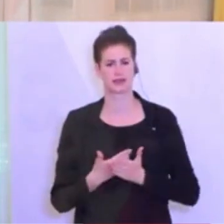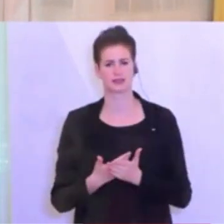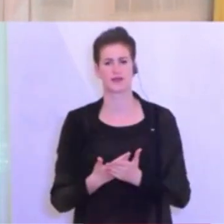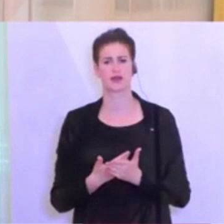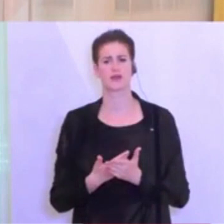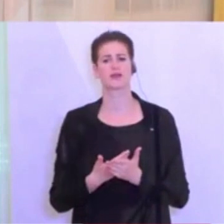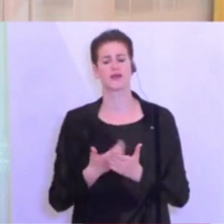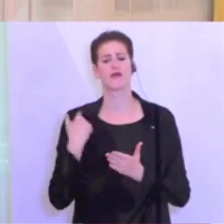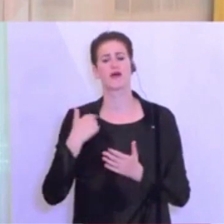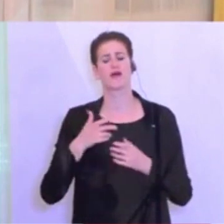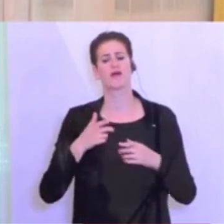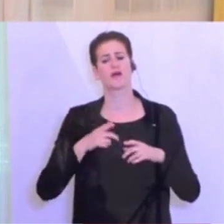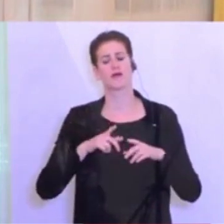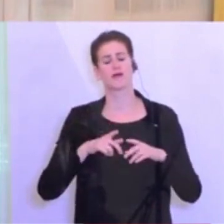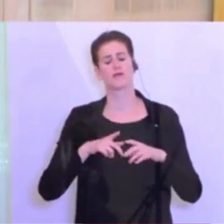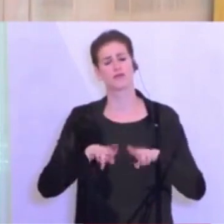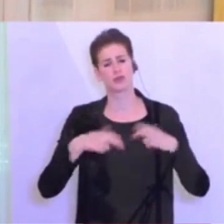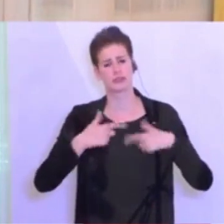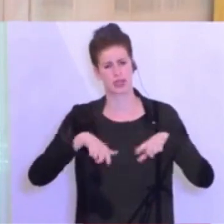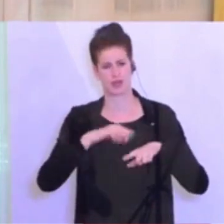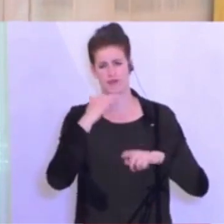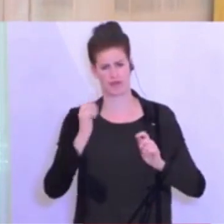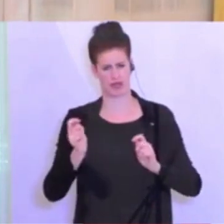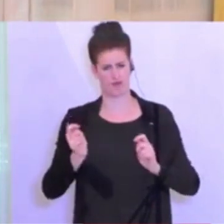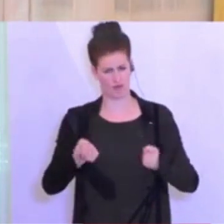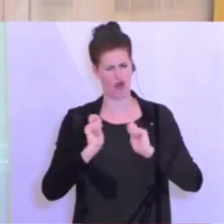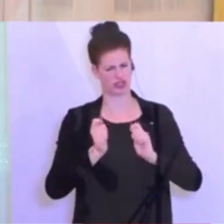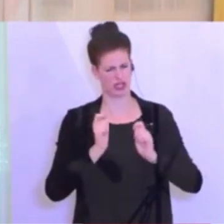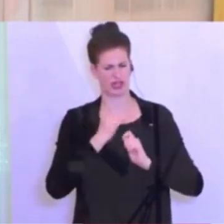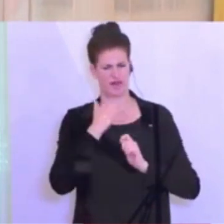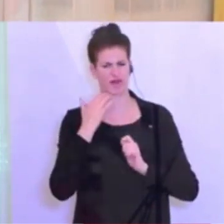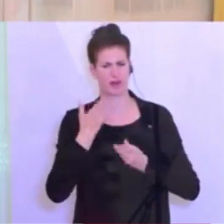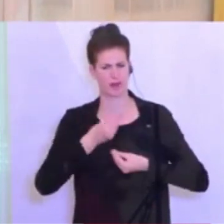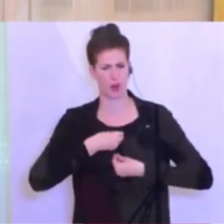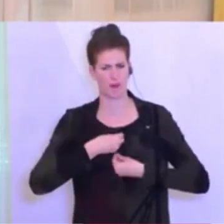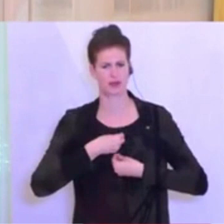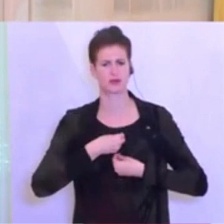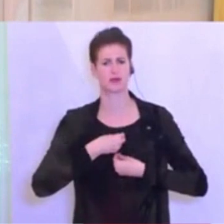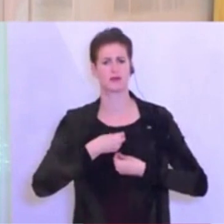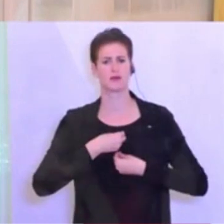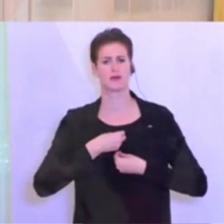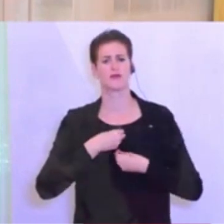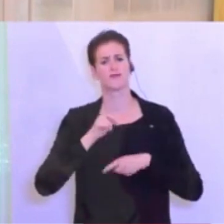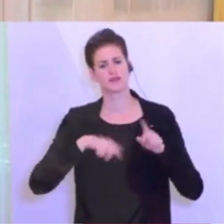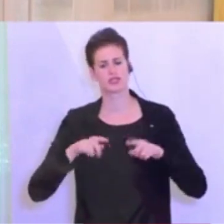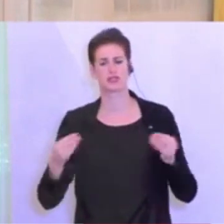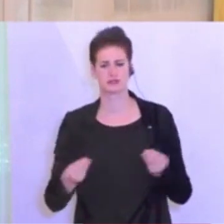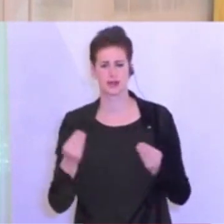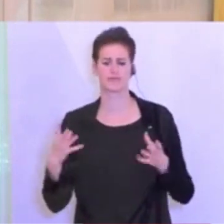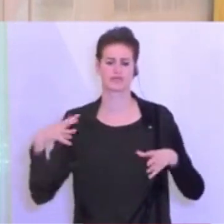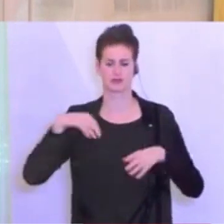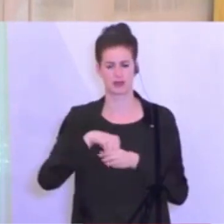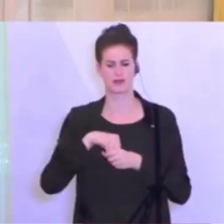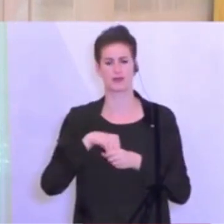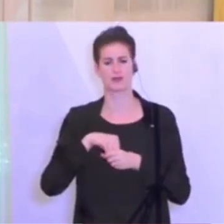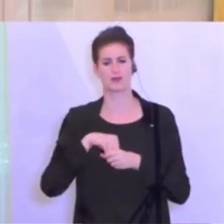Bundesländern gekommen ist, ist auch weitgehend hier in diesem Lockerungspaket und Konzept des heutigen Tages mit eingearbeitet. Aber